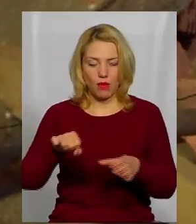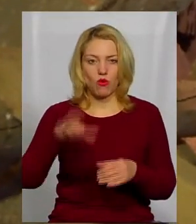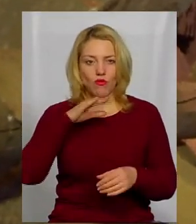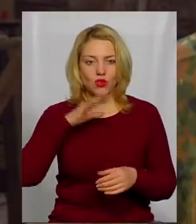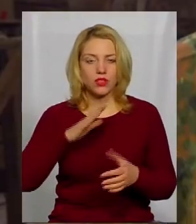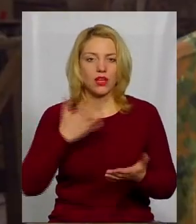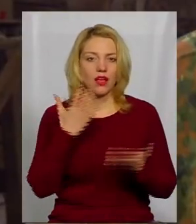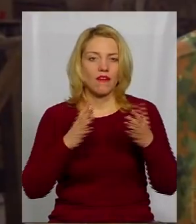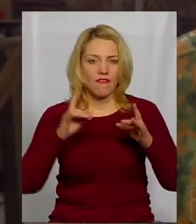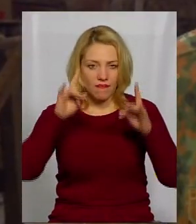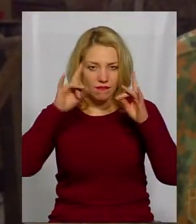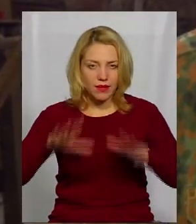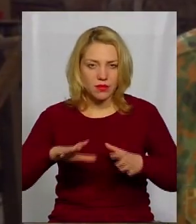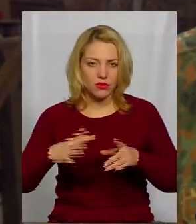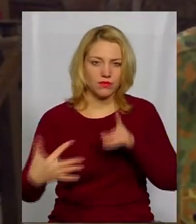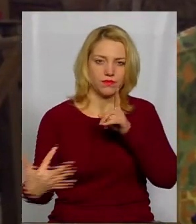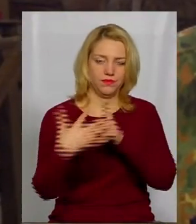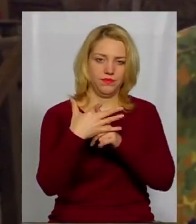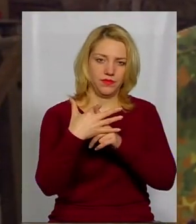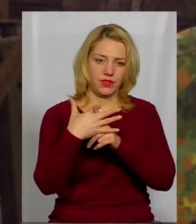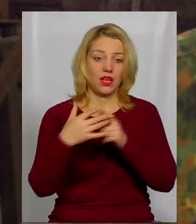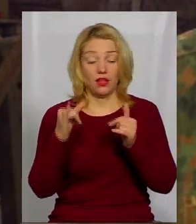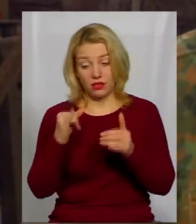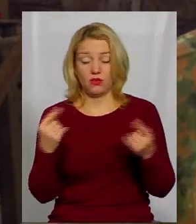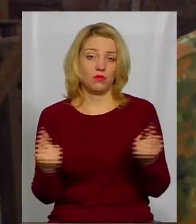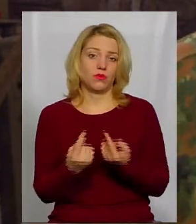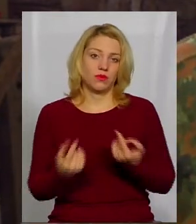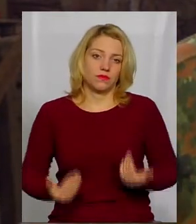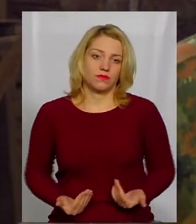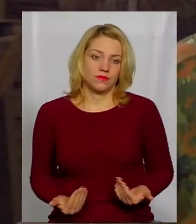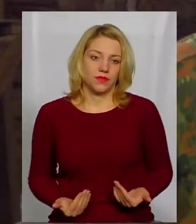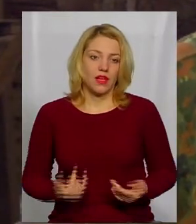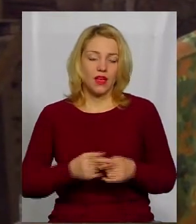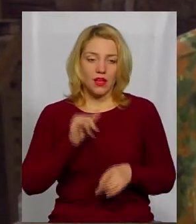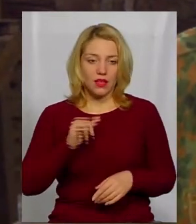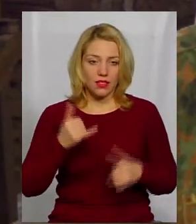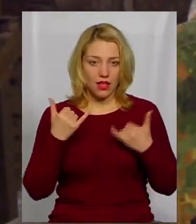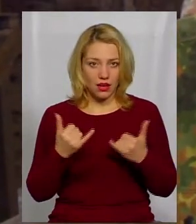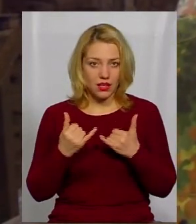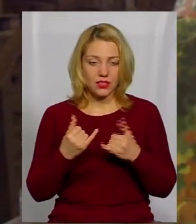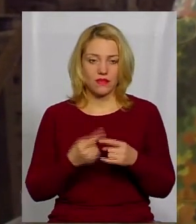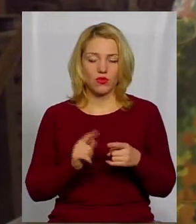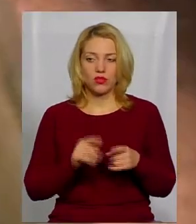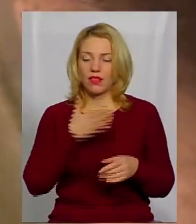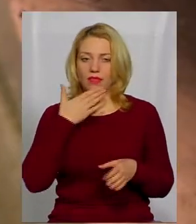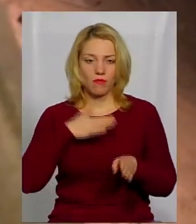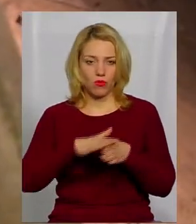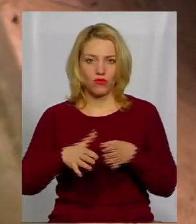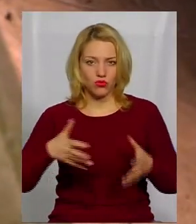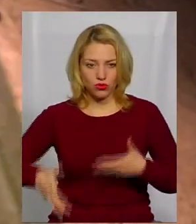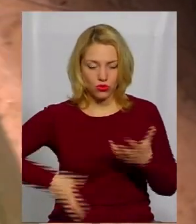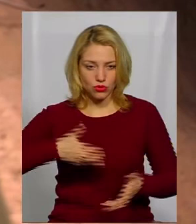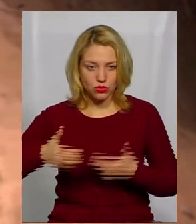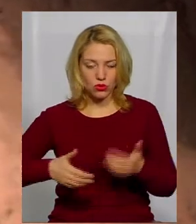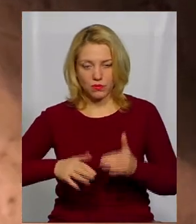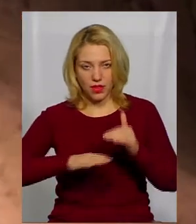осад або і в побутових звичайних умовах фортеці. Наразі вона не повністю розкопана. Нижній